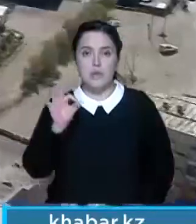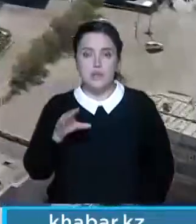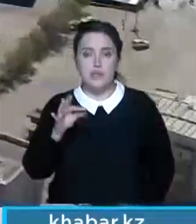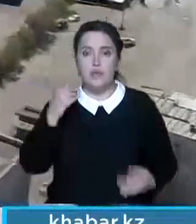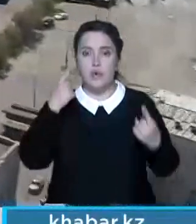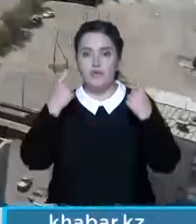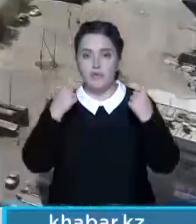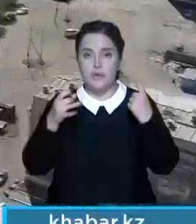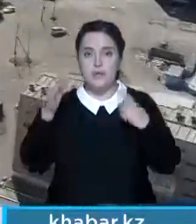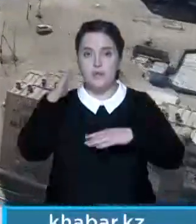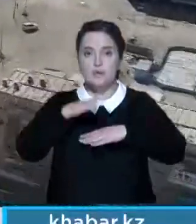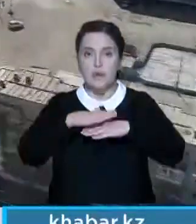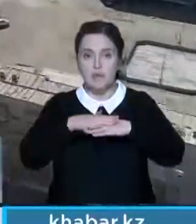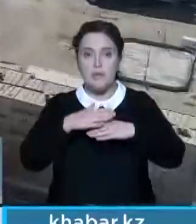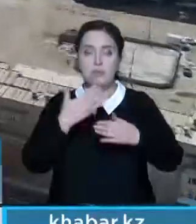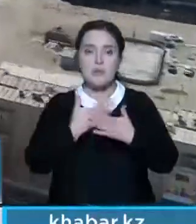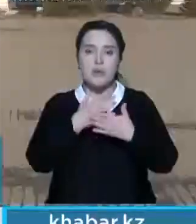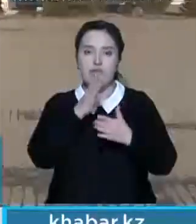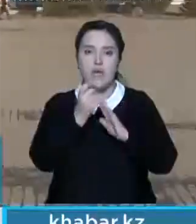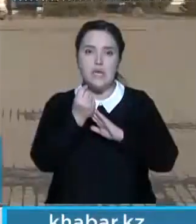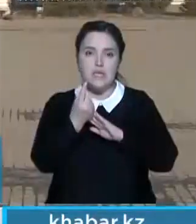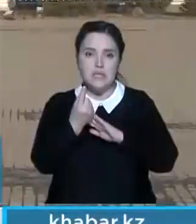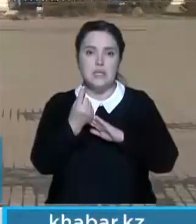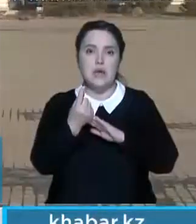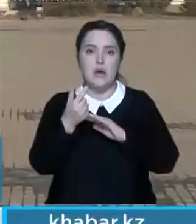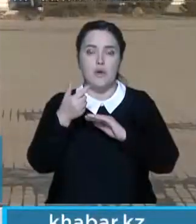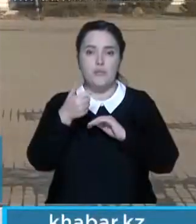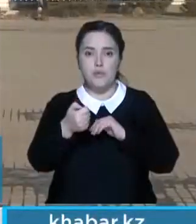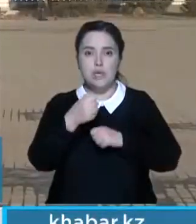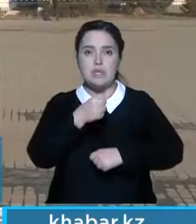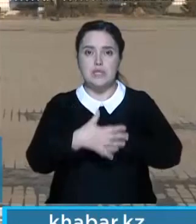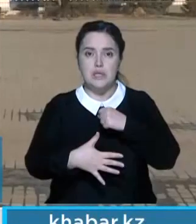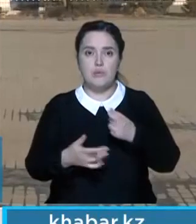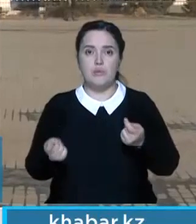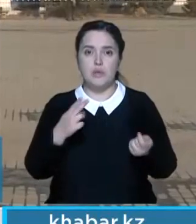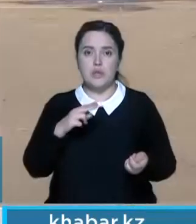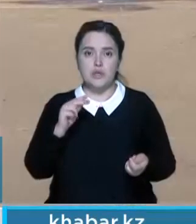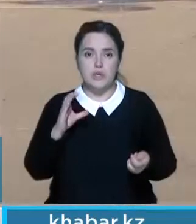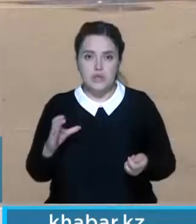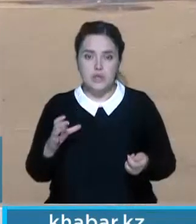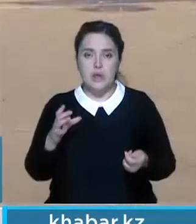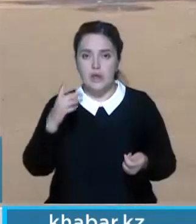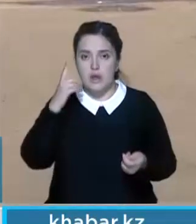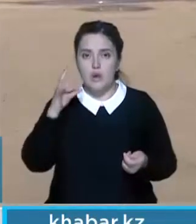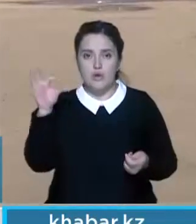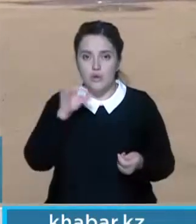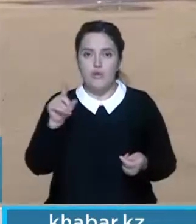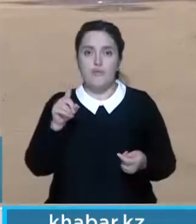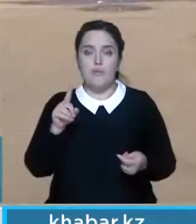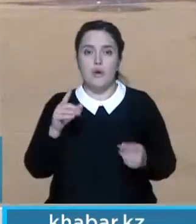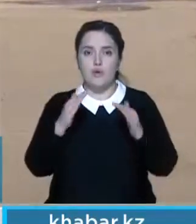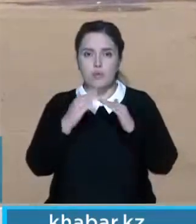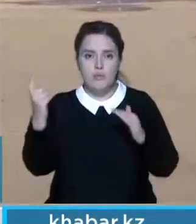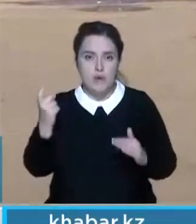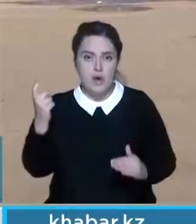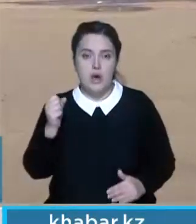25 октября. По информации областного Акимата, примерно в 11 утра на пульт Центра оперативного управления ДЧС поступил сигнал о том, что в одном